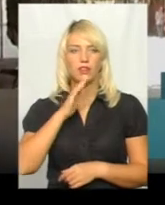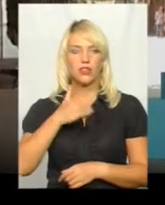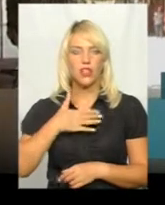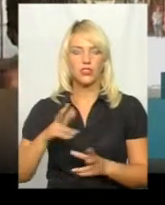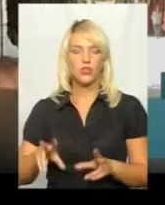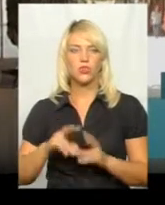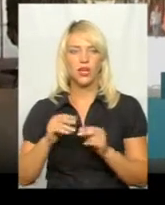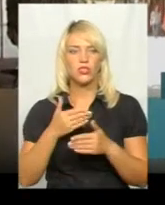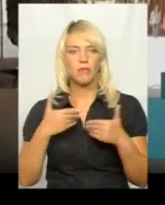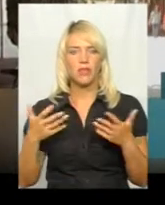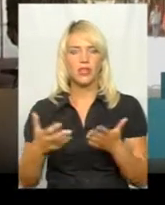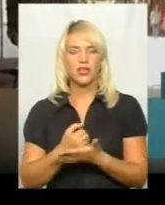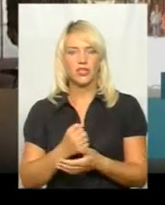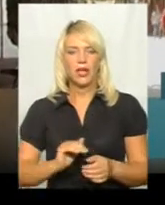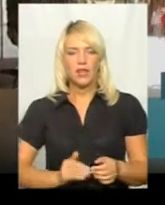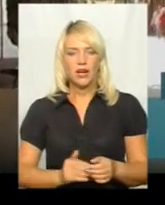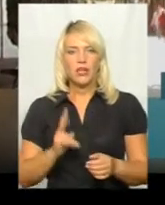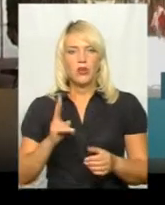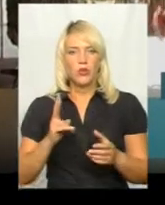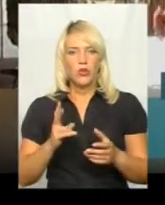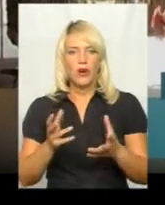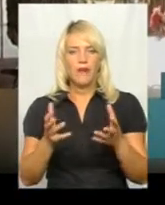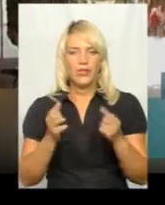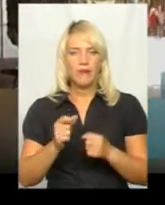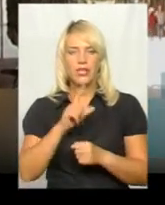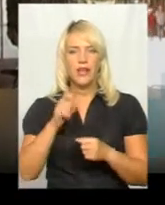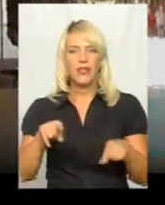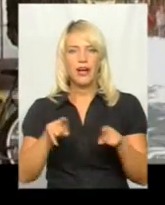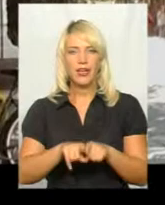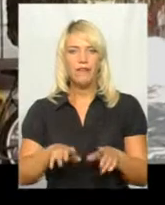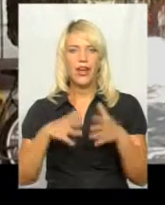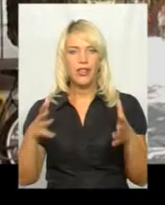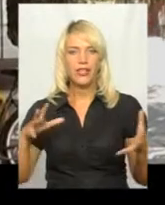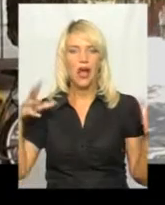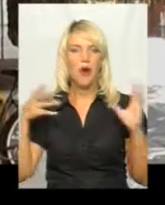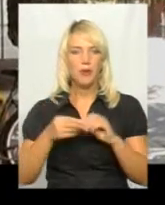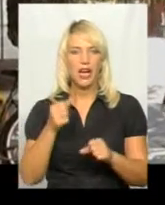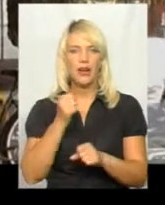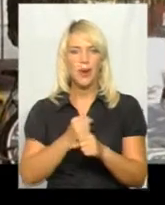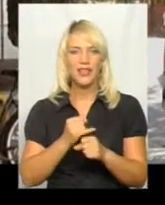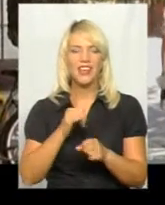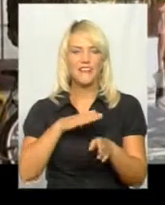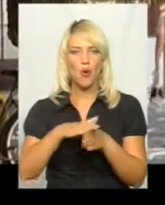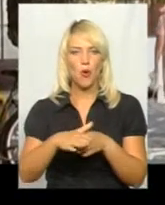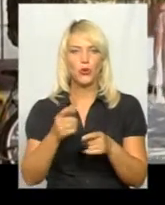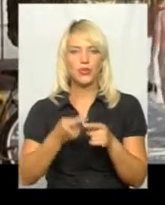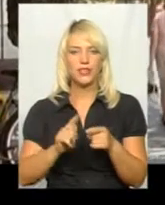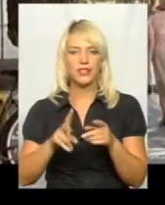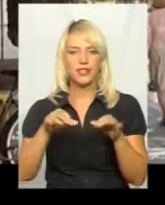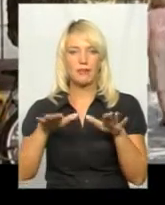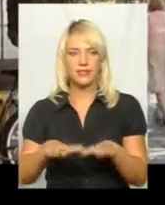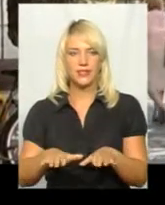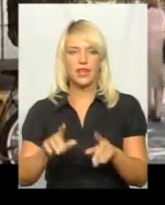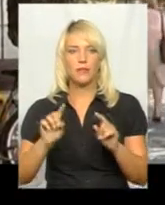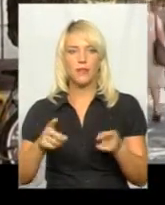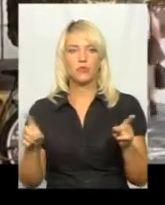удачі, ми знайшли підрядника, який взявся за такі досить великі обсяги робіт і виконує їх на місці.